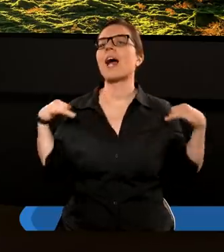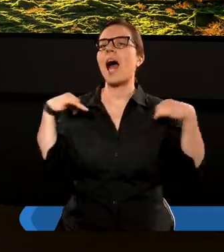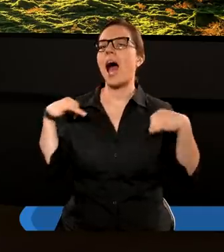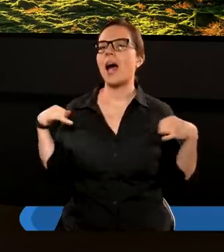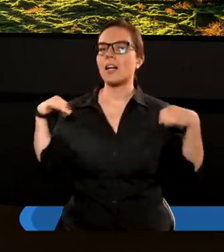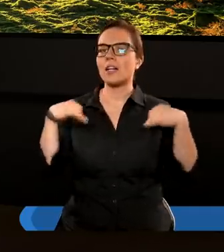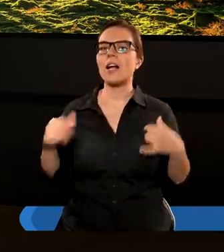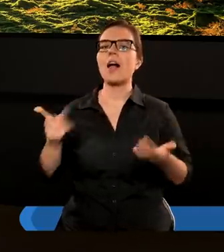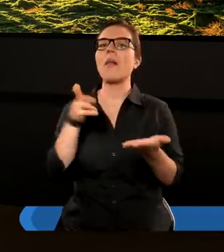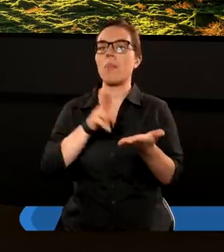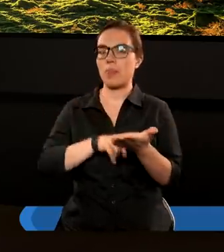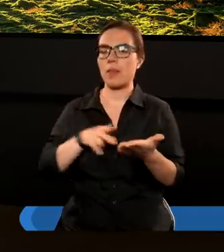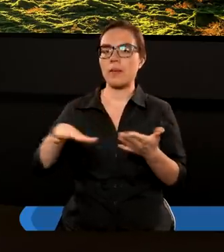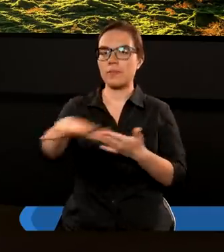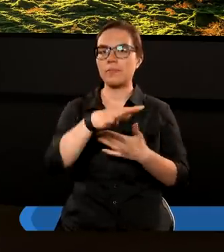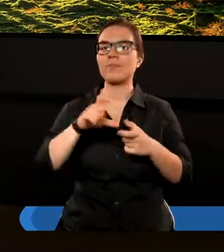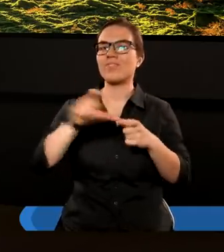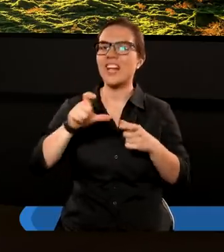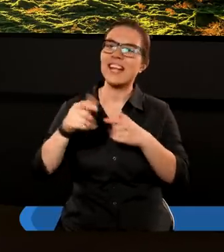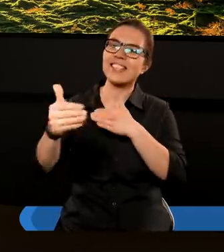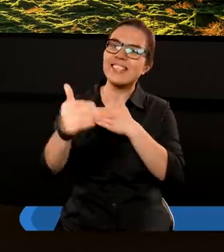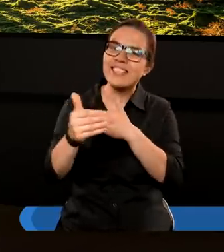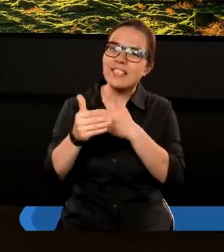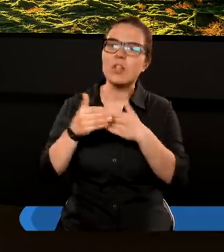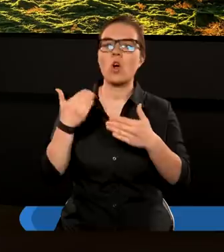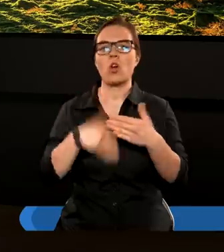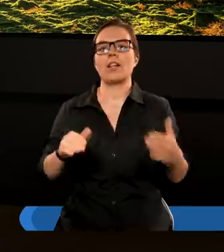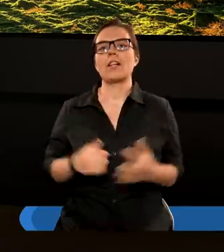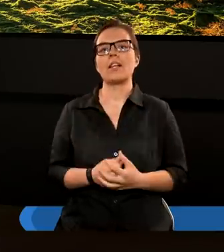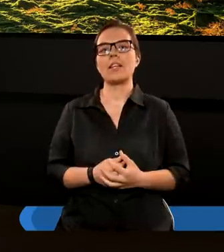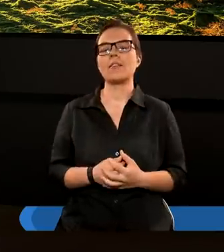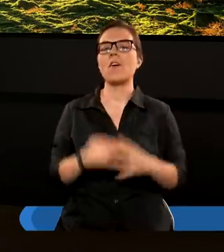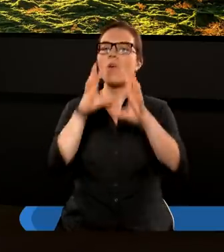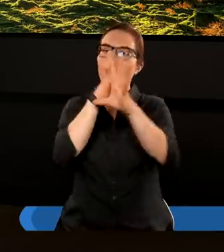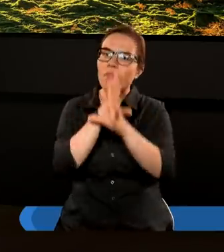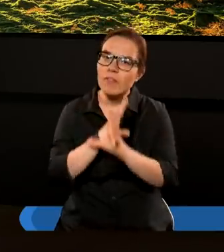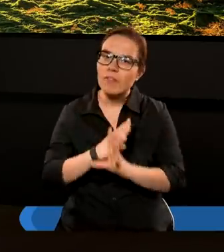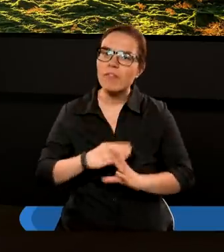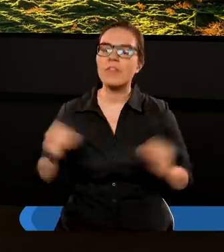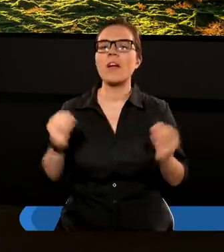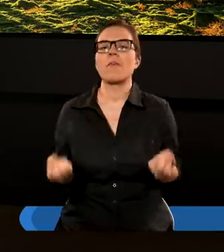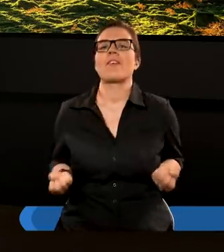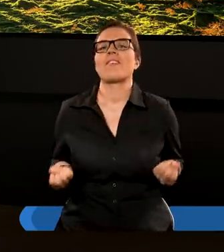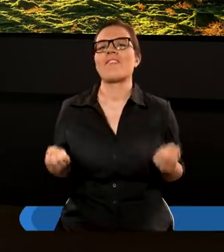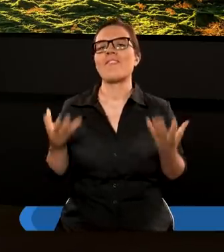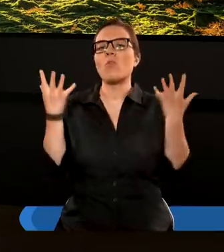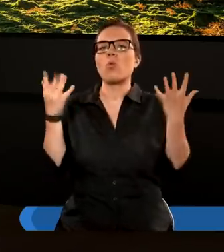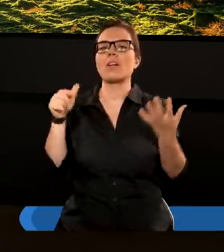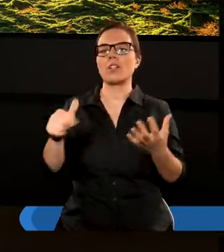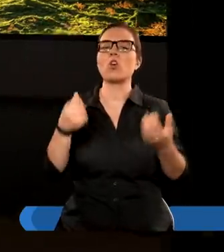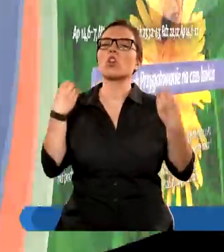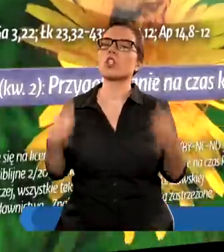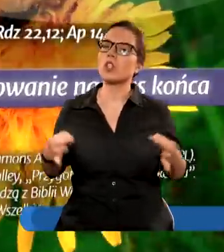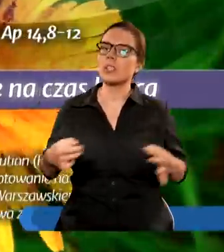na czasy końca. Wielbienie Stwórcy to dzisiejszy temat.